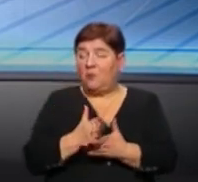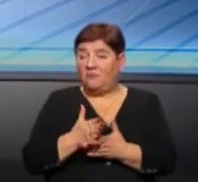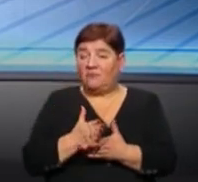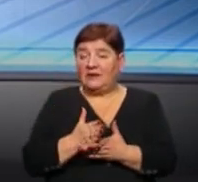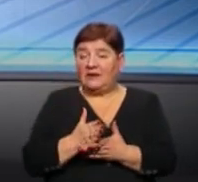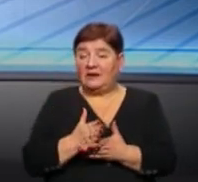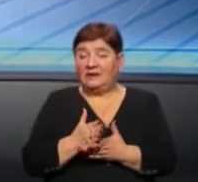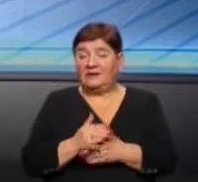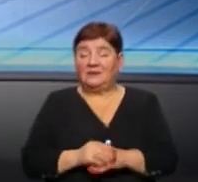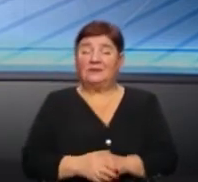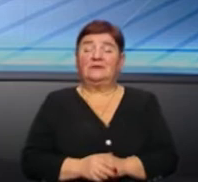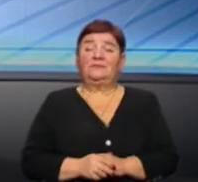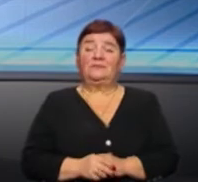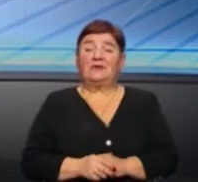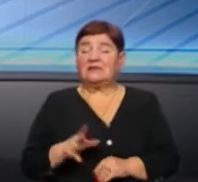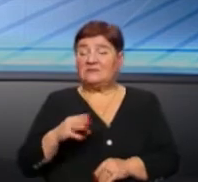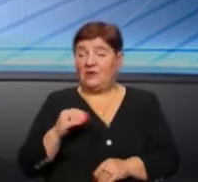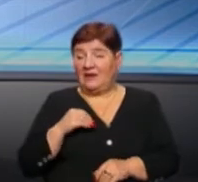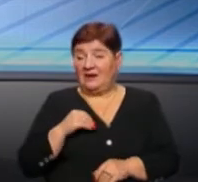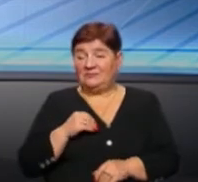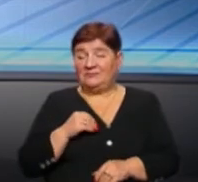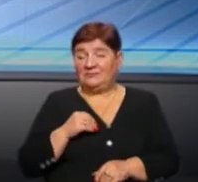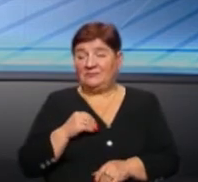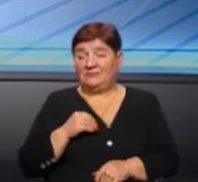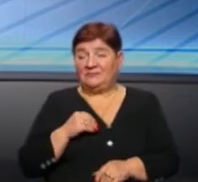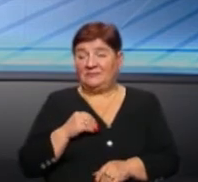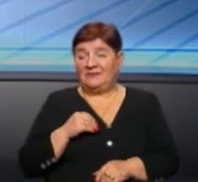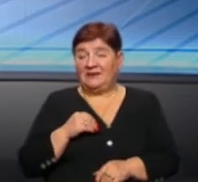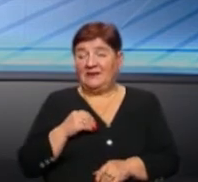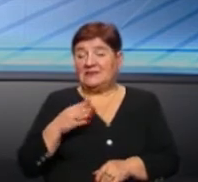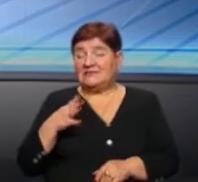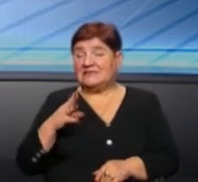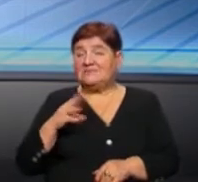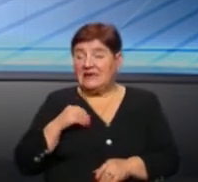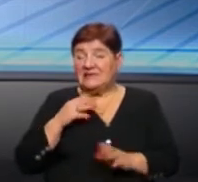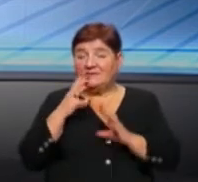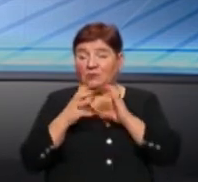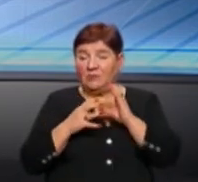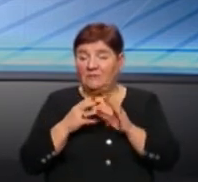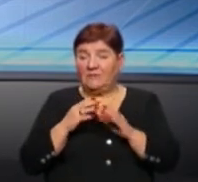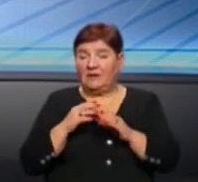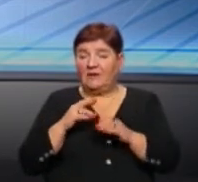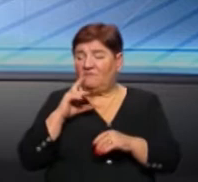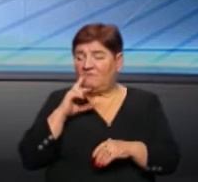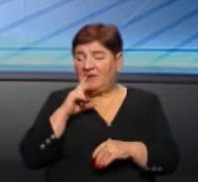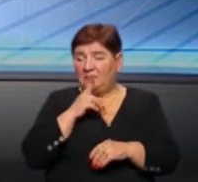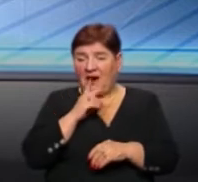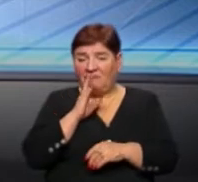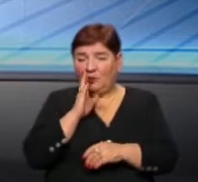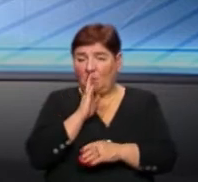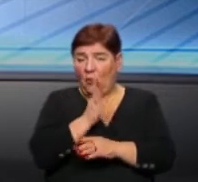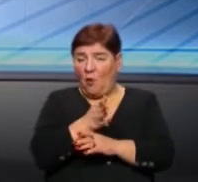світогляд свій в неправильному руслі, скажімо так.